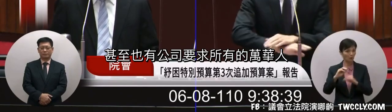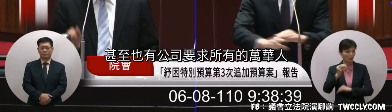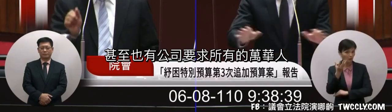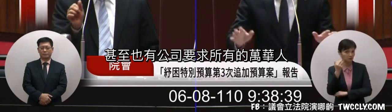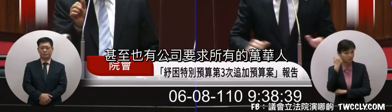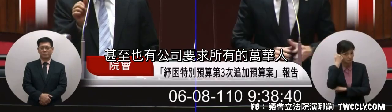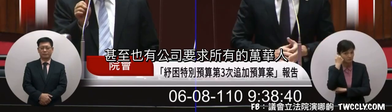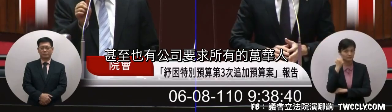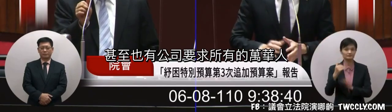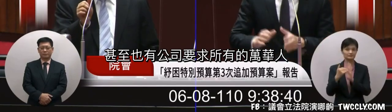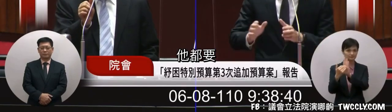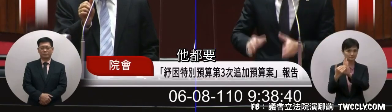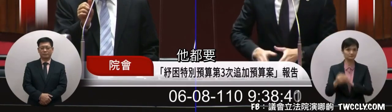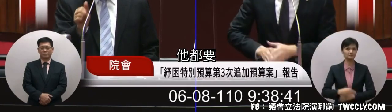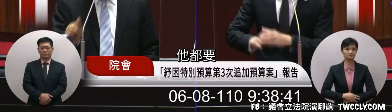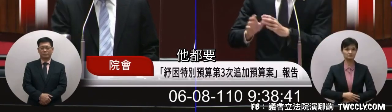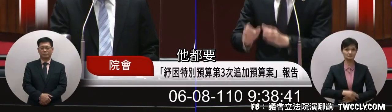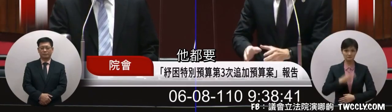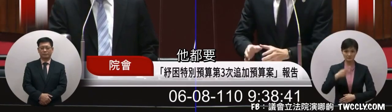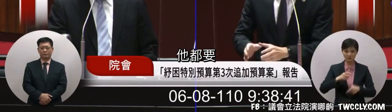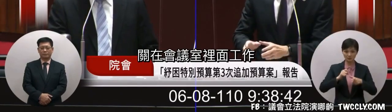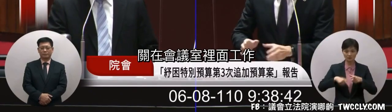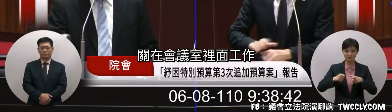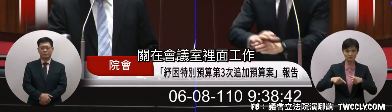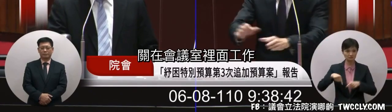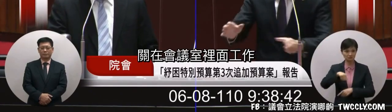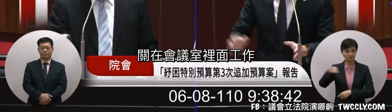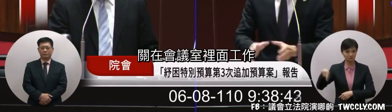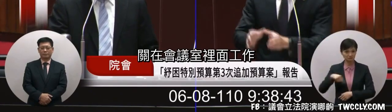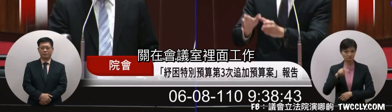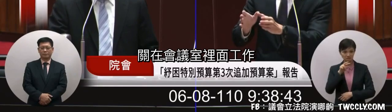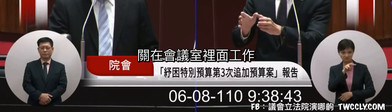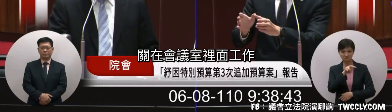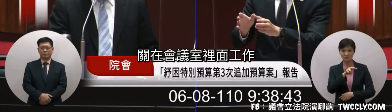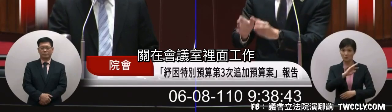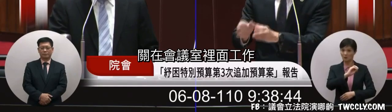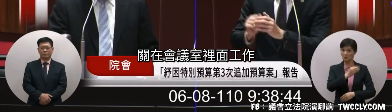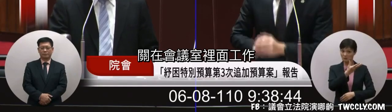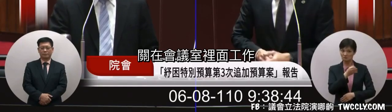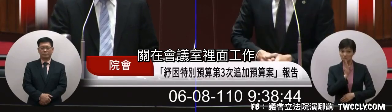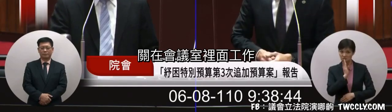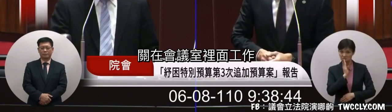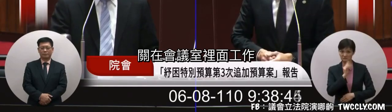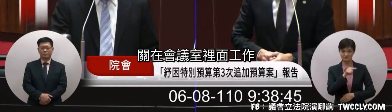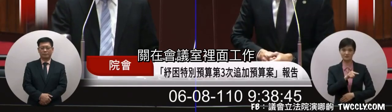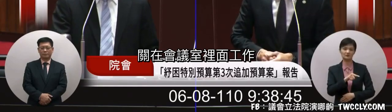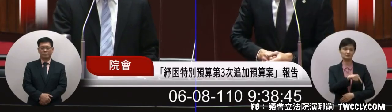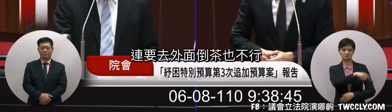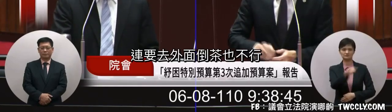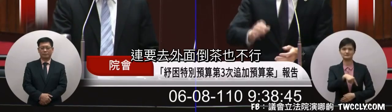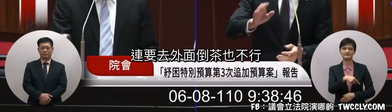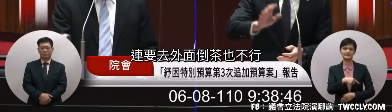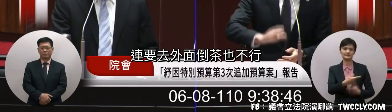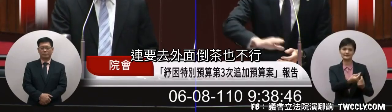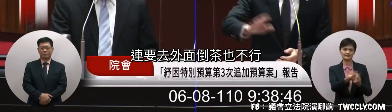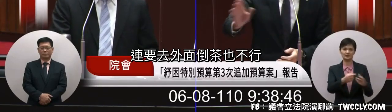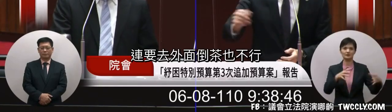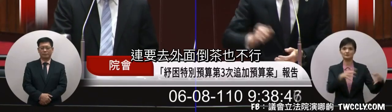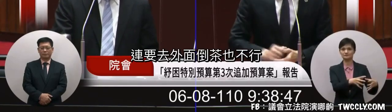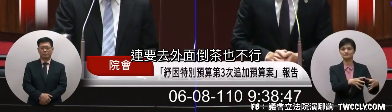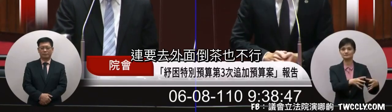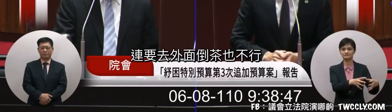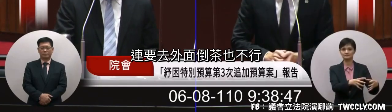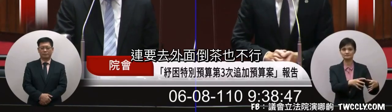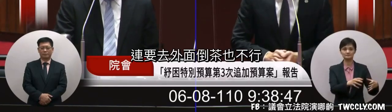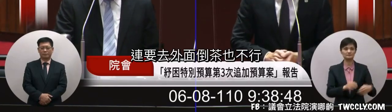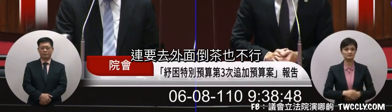要求所有的漫畫人他都要幫他做火在這個火儀式裡面做工庫連要